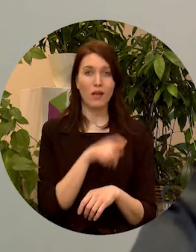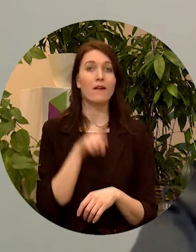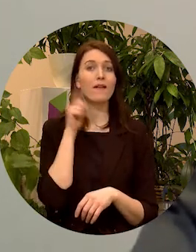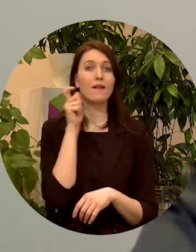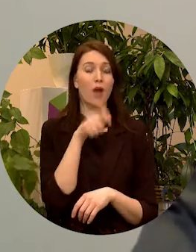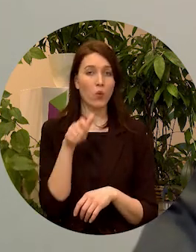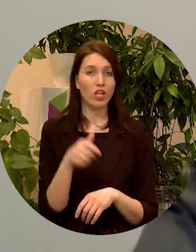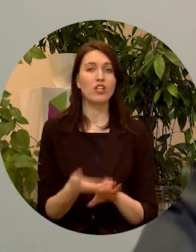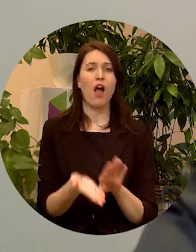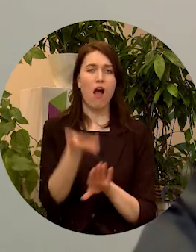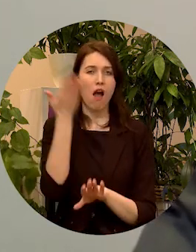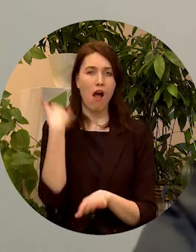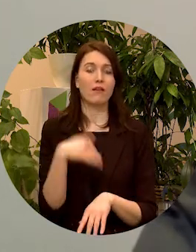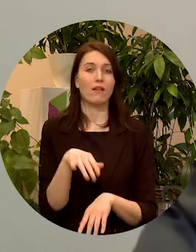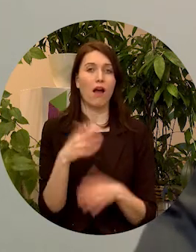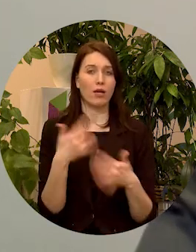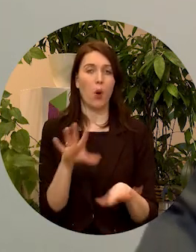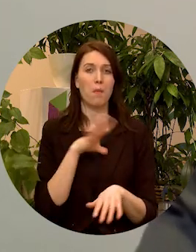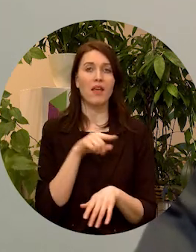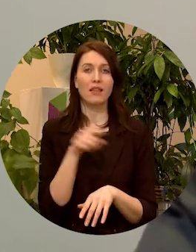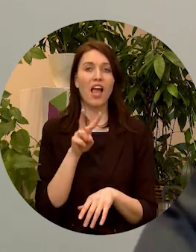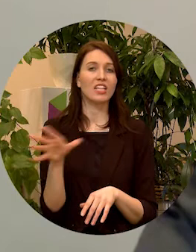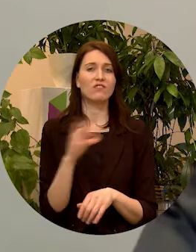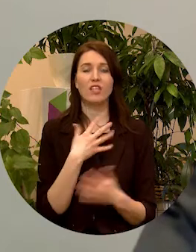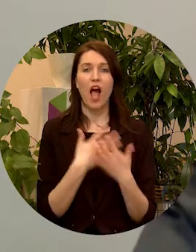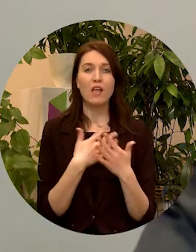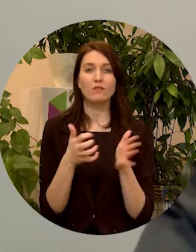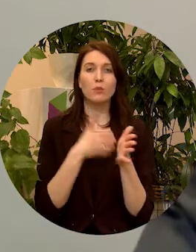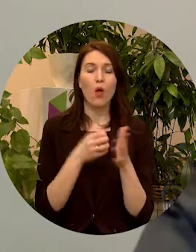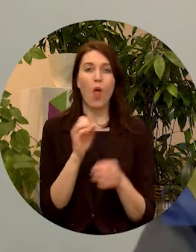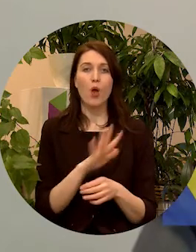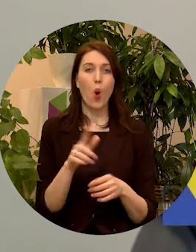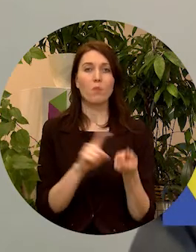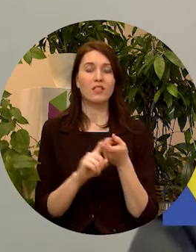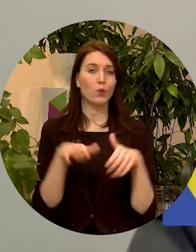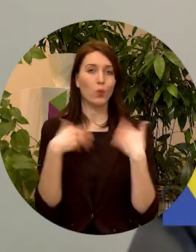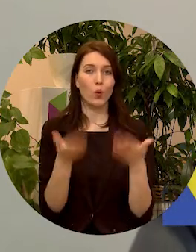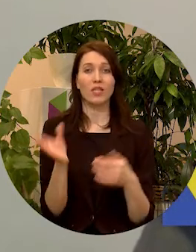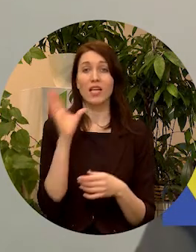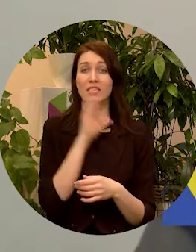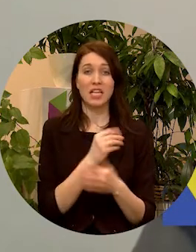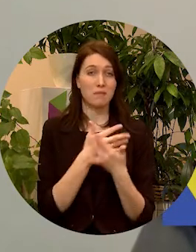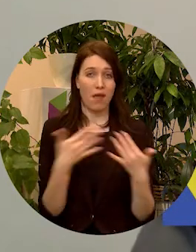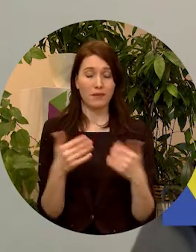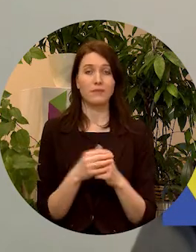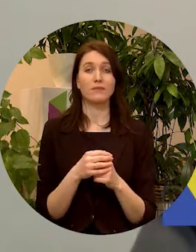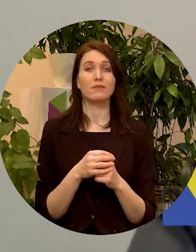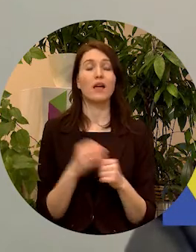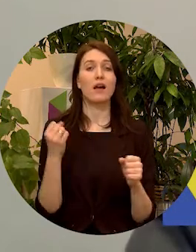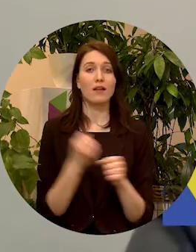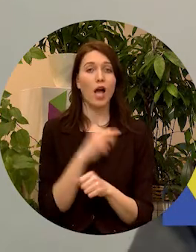agrāk ir bijuši tie, kas visaktīvāk ir izmantojuši dažādas Eiropas Savienības sniegtās iespējas. Tā mēs runājam gan par